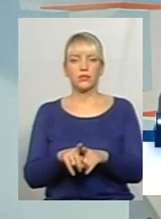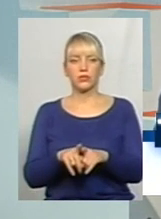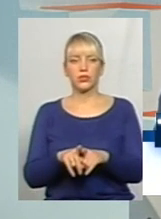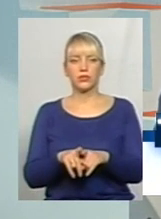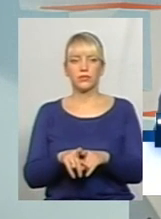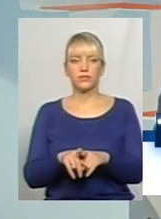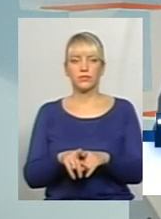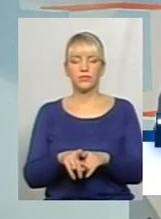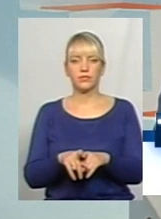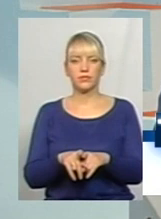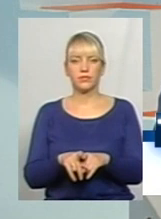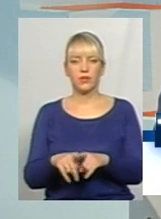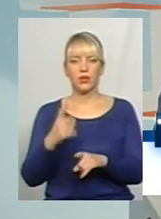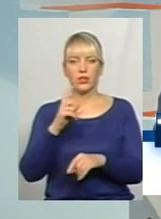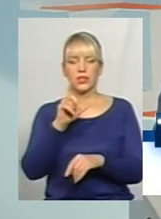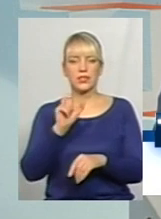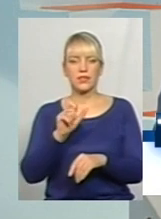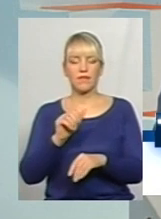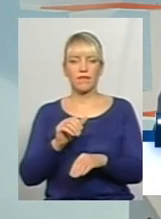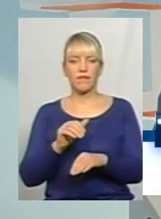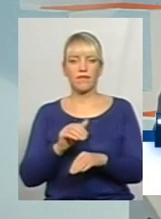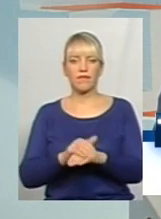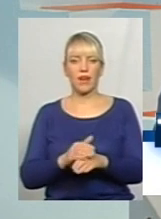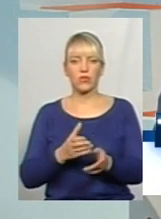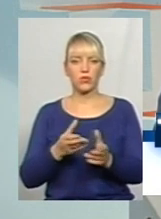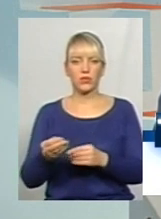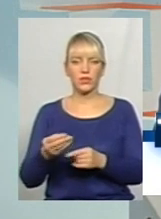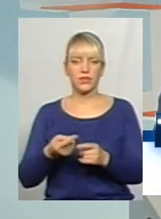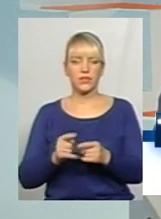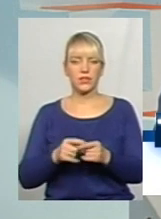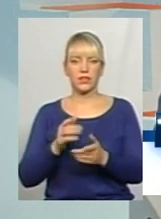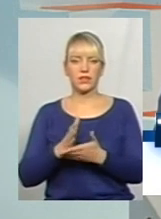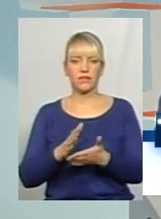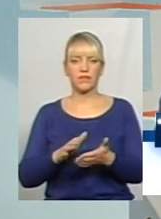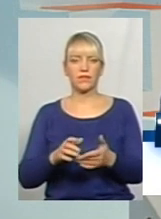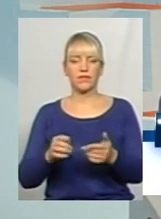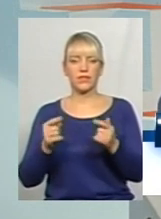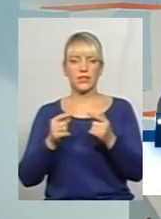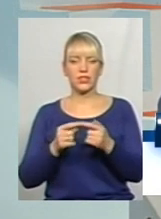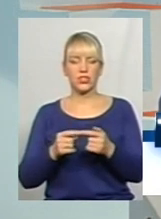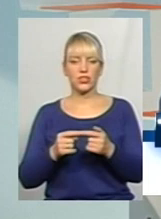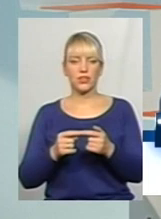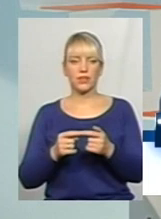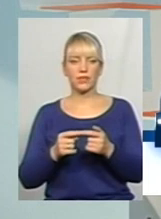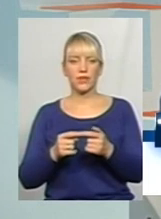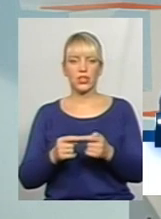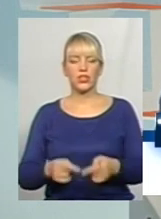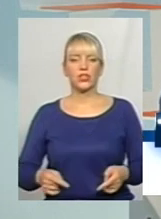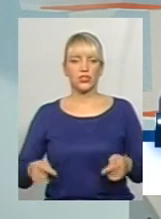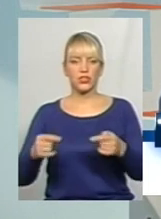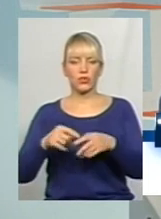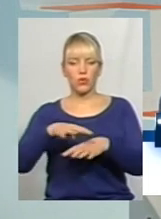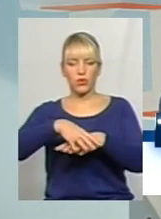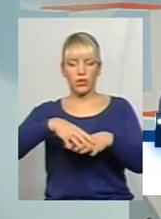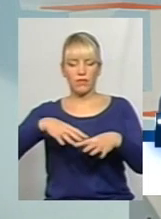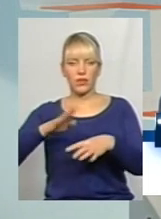Також одним із факторів – це є визначення чіткого трафарету, який буде розміщений